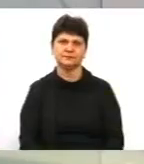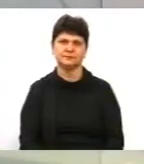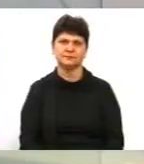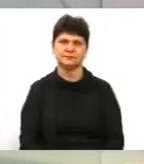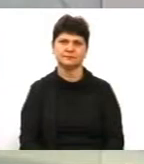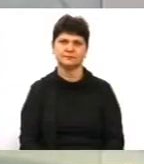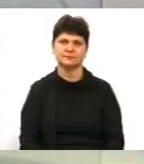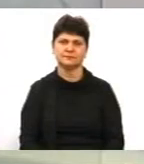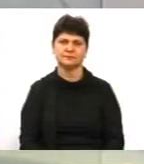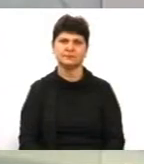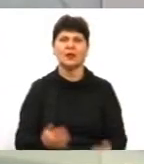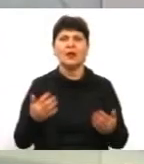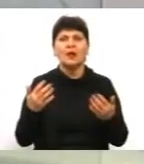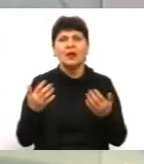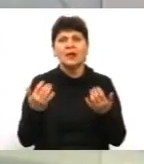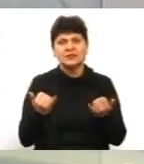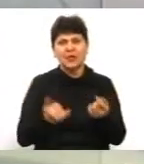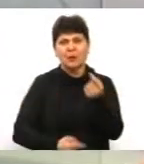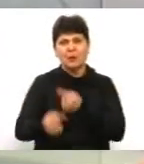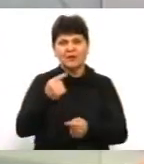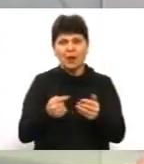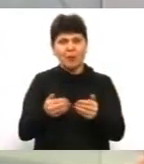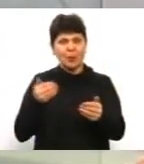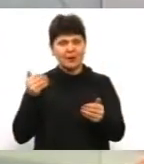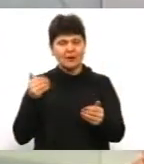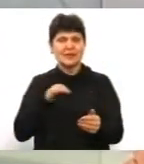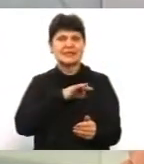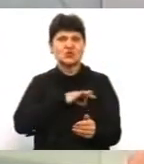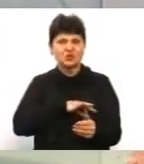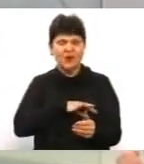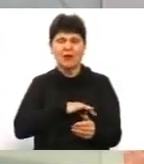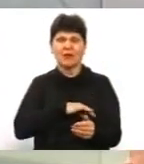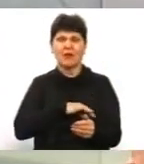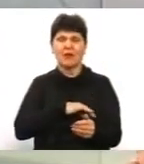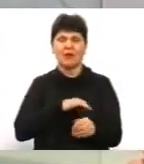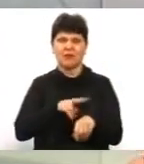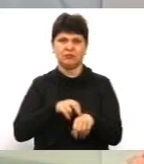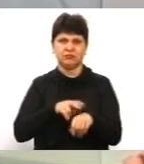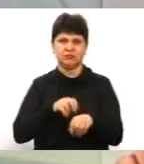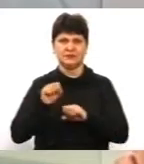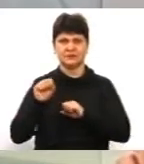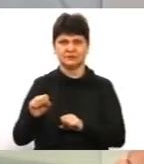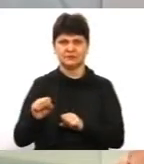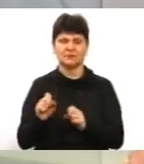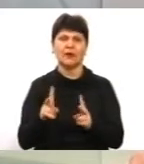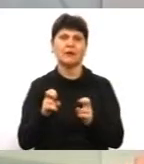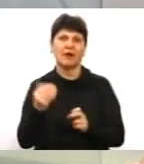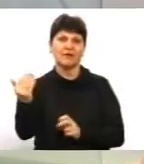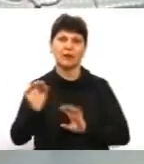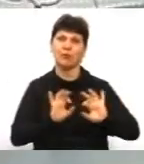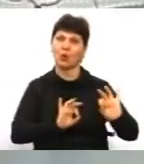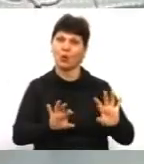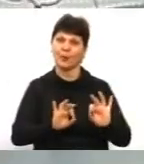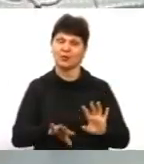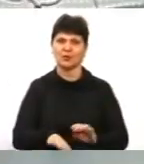Дже, повертаємося до попередньої практики застосування приладів, за словами правозахисника, як відкоментуєте такі? Відкоментую.